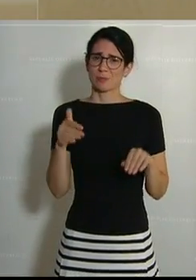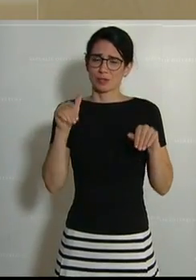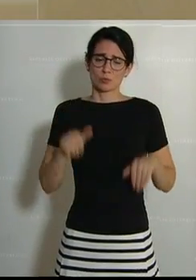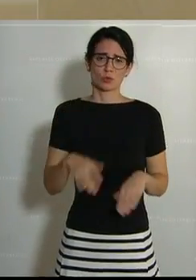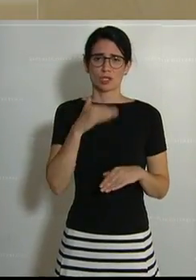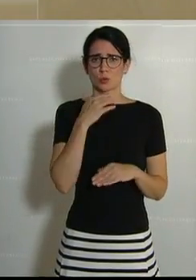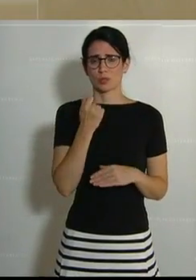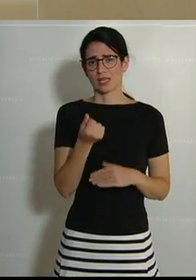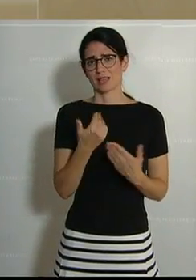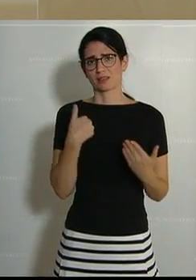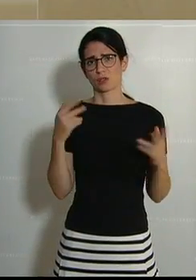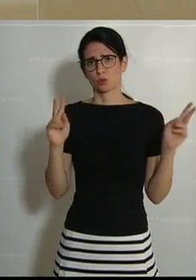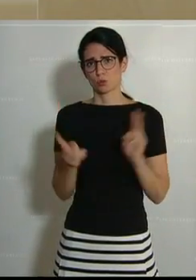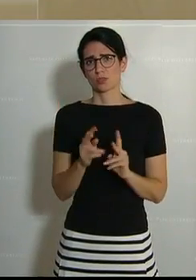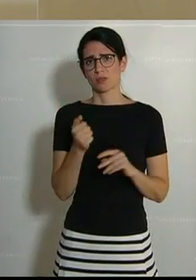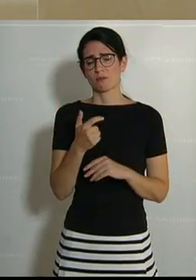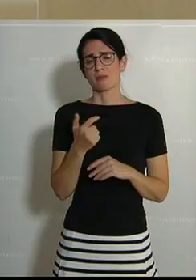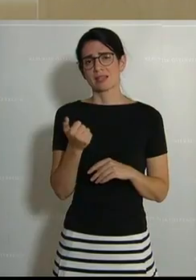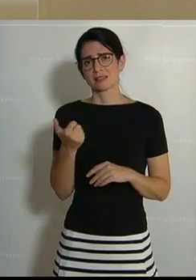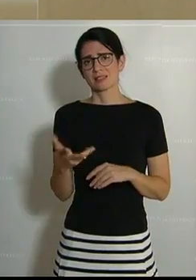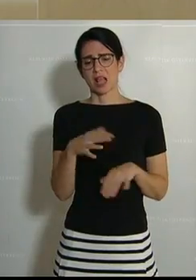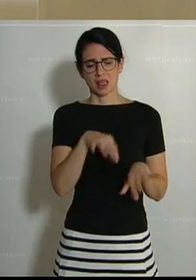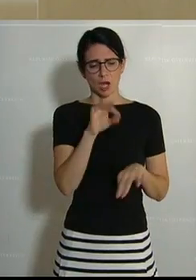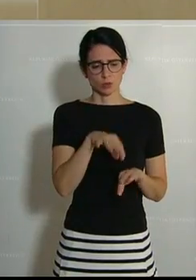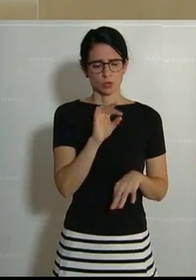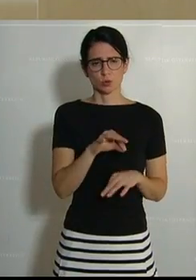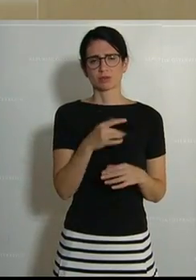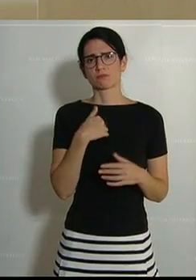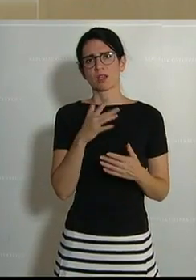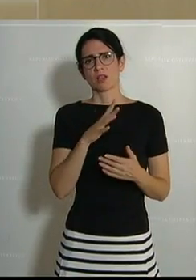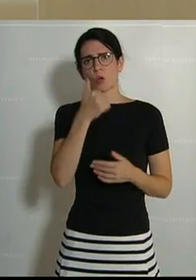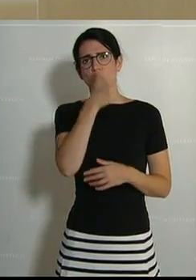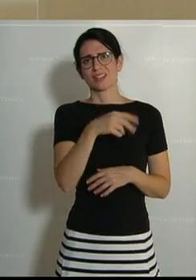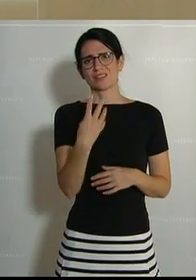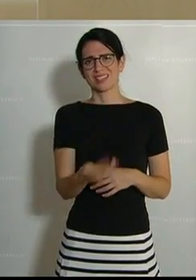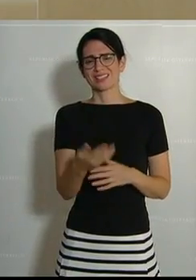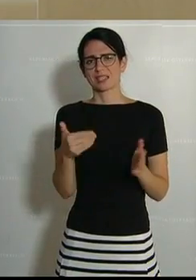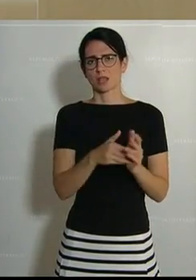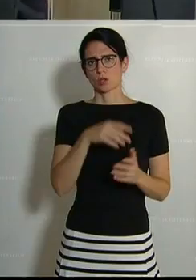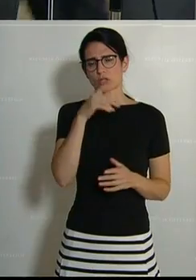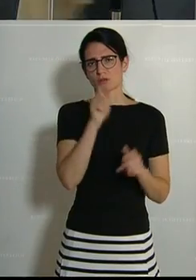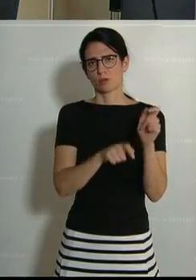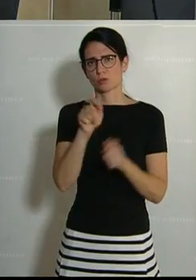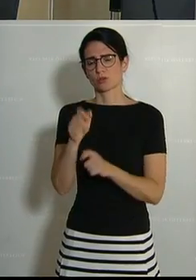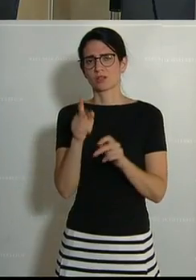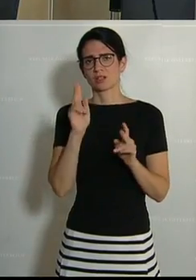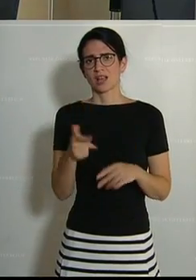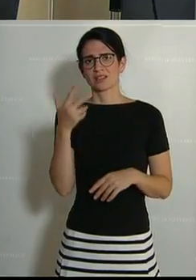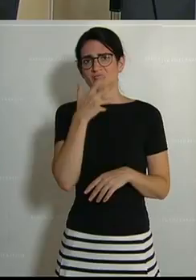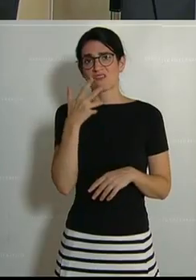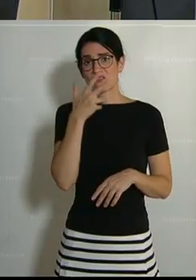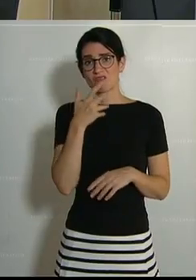aber. Ich habe mir hier nur kurz Zahlen herausgesucht. Allein 140.000 Personen können sich das